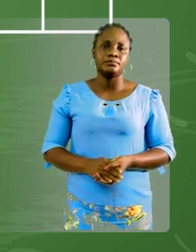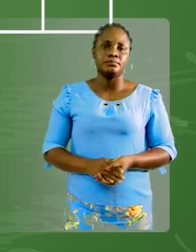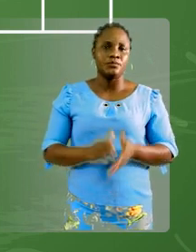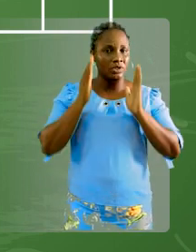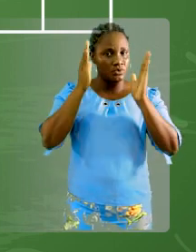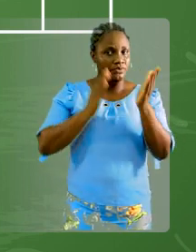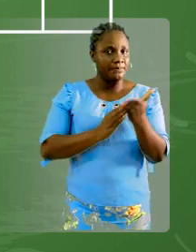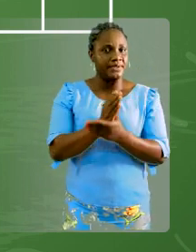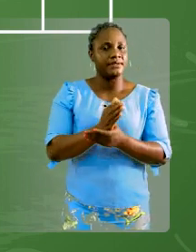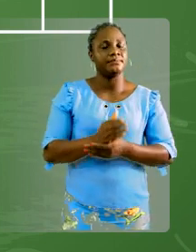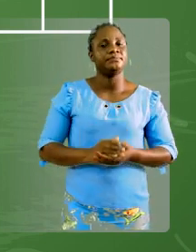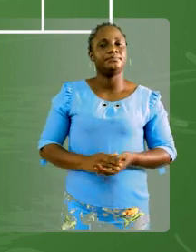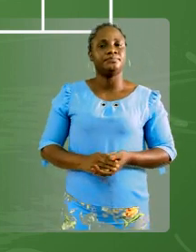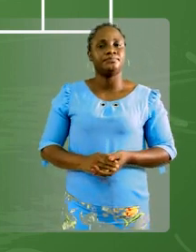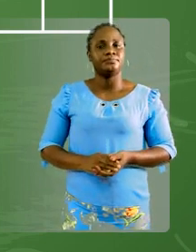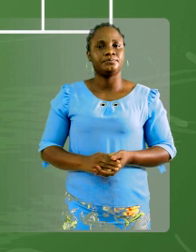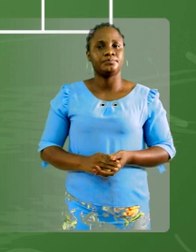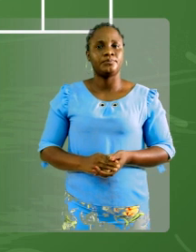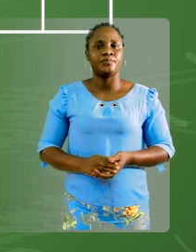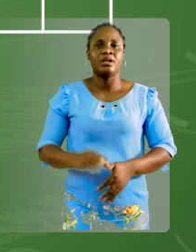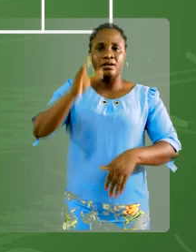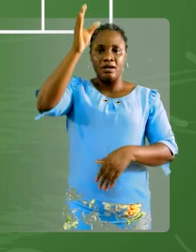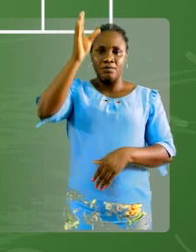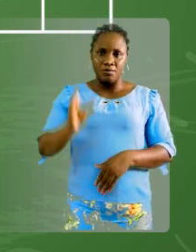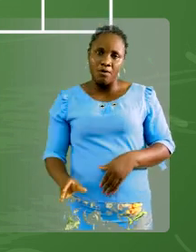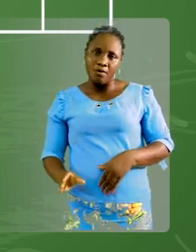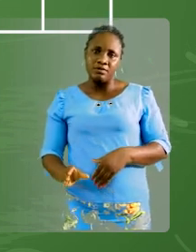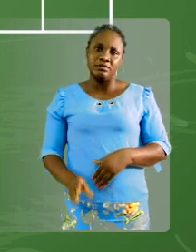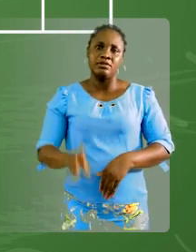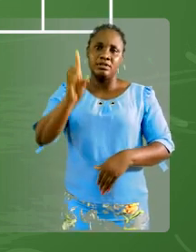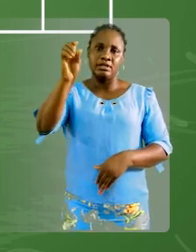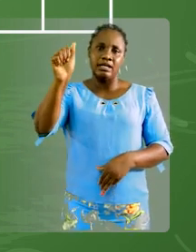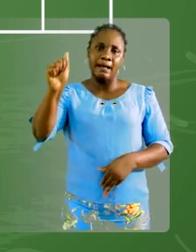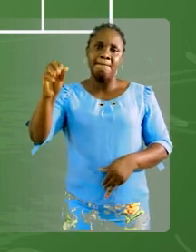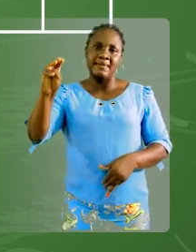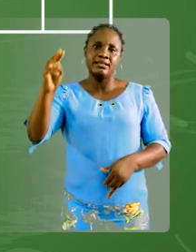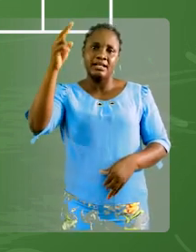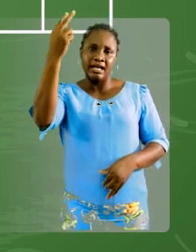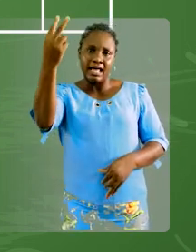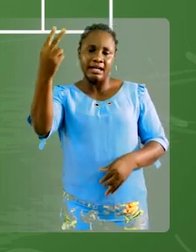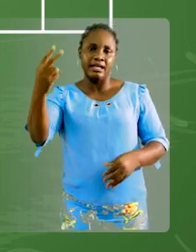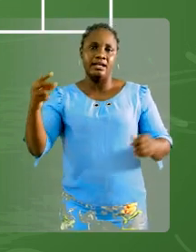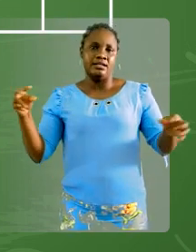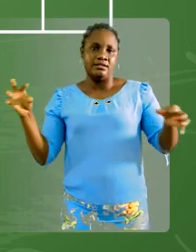Vous suivez ? Bien. On prend la colonne des décamètre carré, on met avec la colonne des